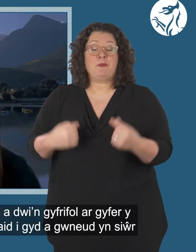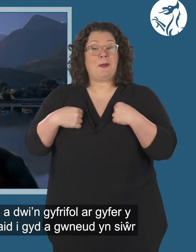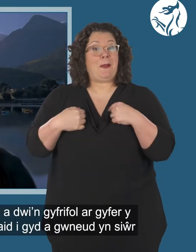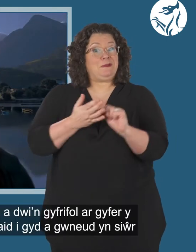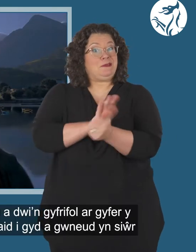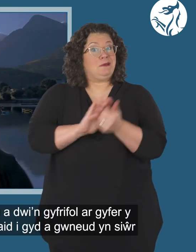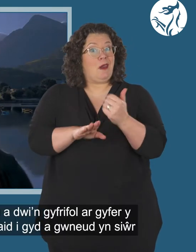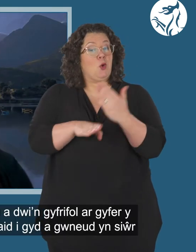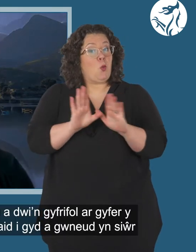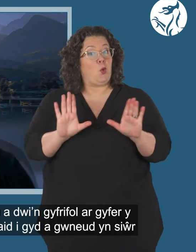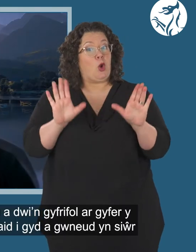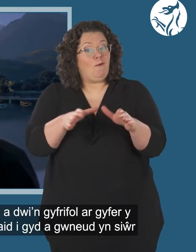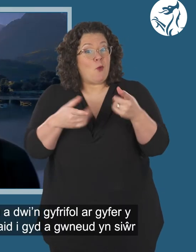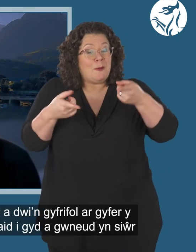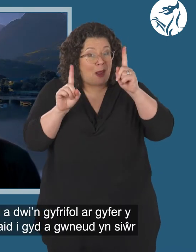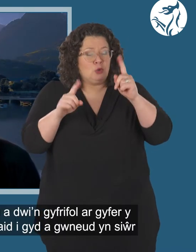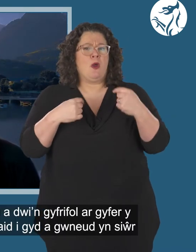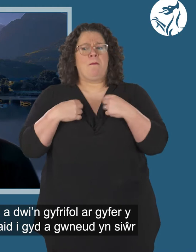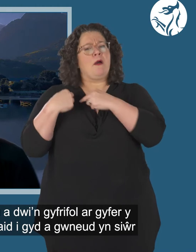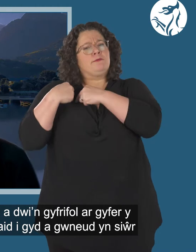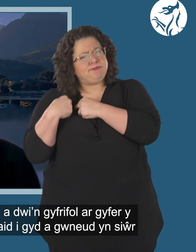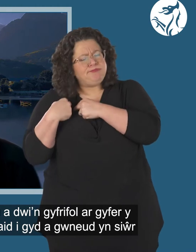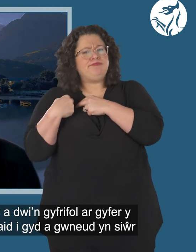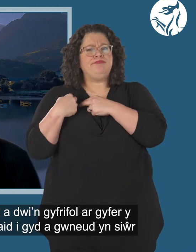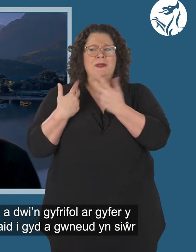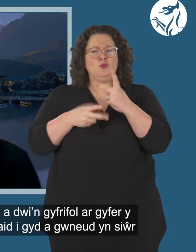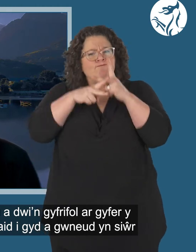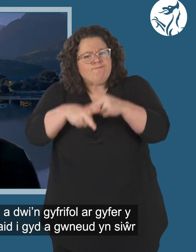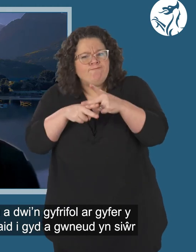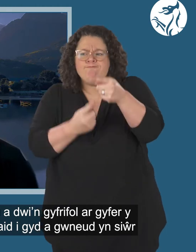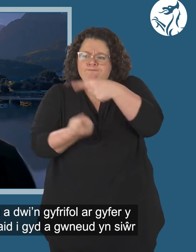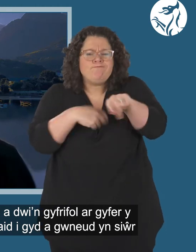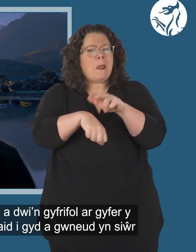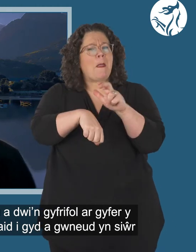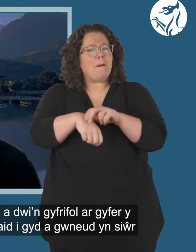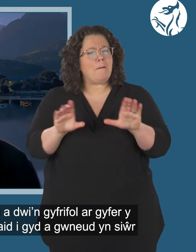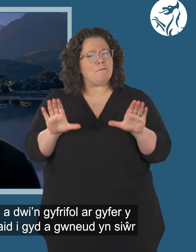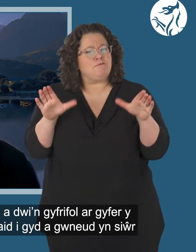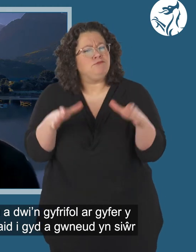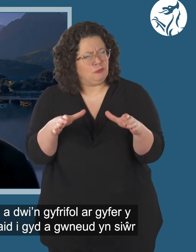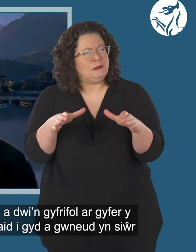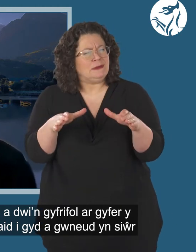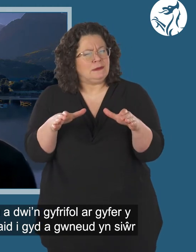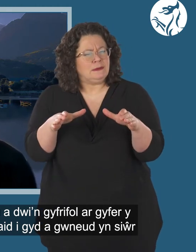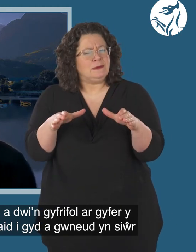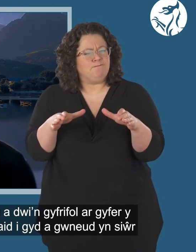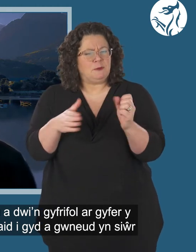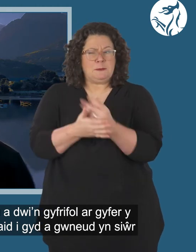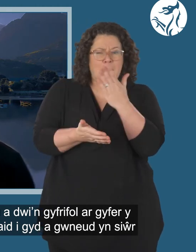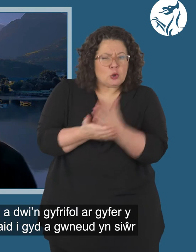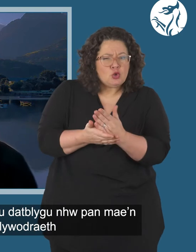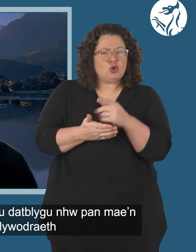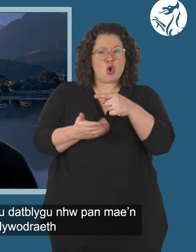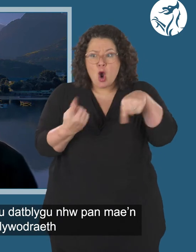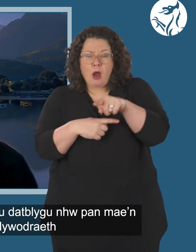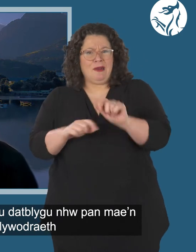Dwi'n creolw'r sgiliau a gweithlu, a dwi'n gyfrifol ar gyfer y prentisiau, a edrych ar ôl y prentisiau i gyd yn